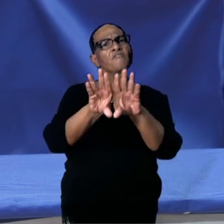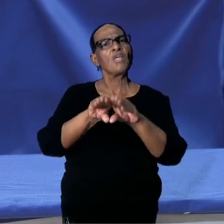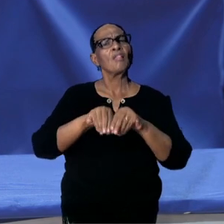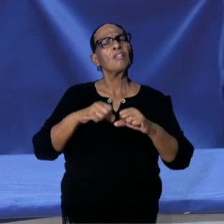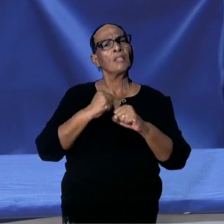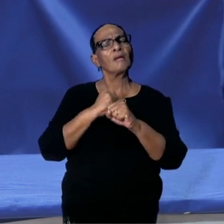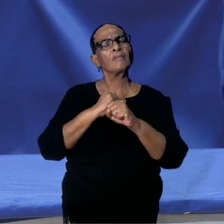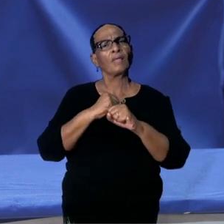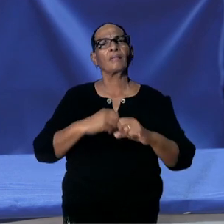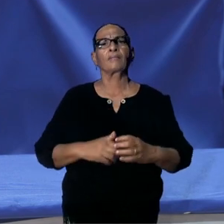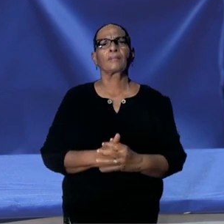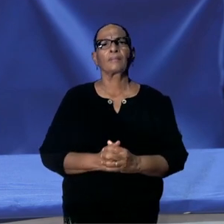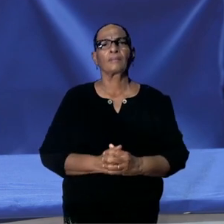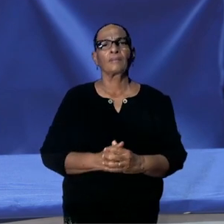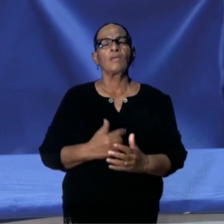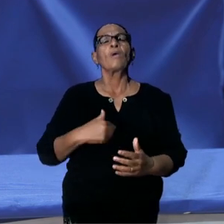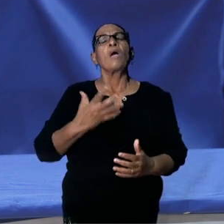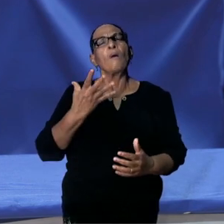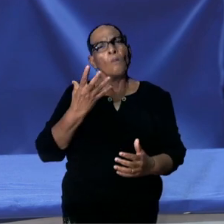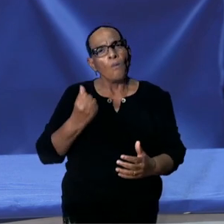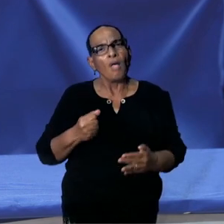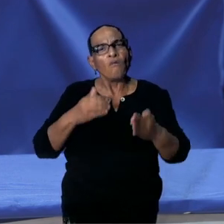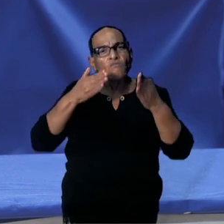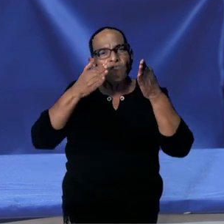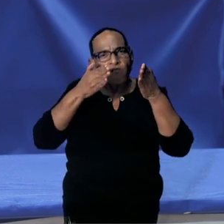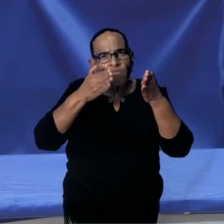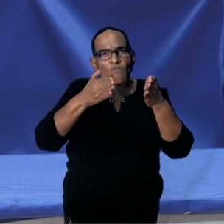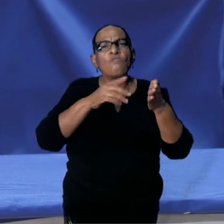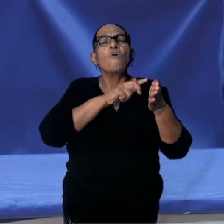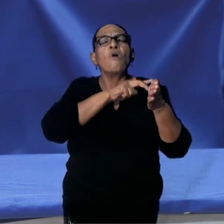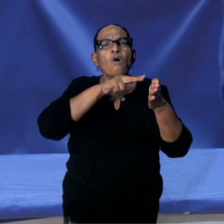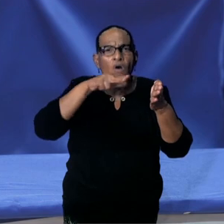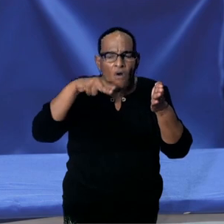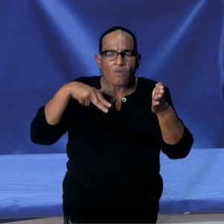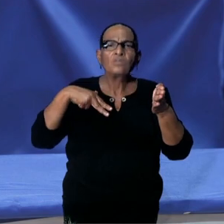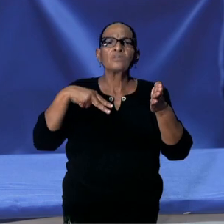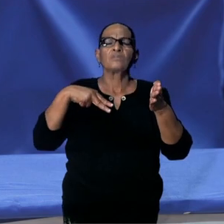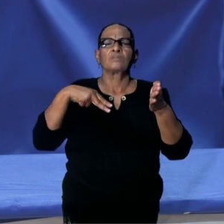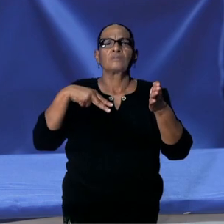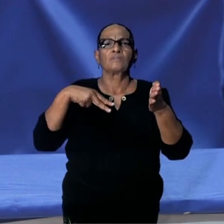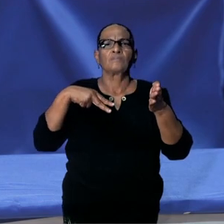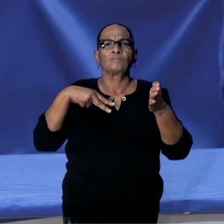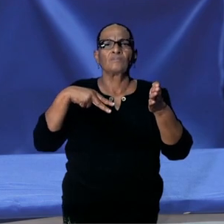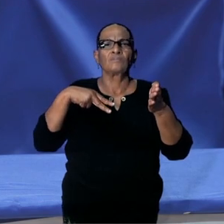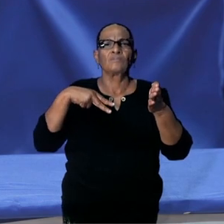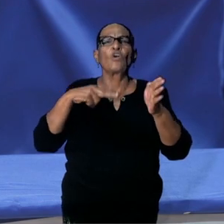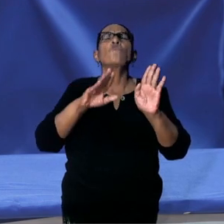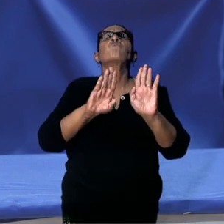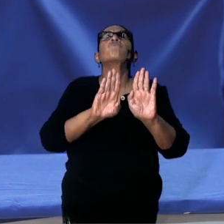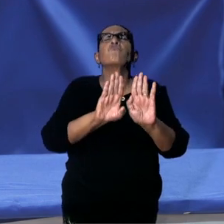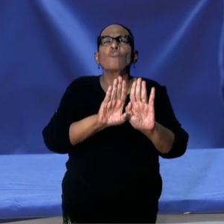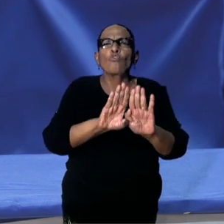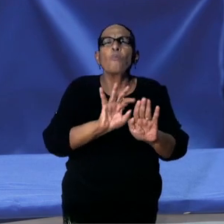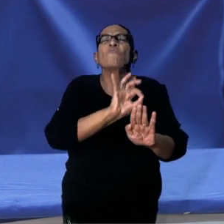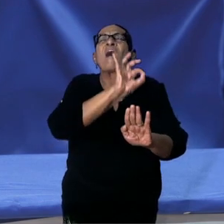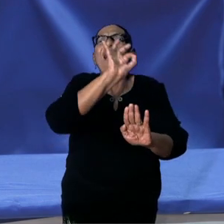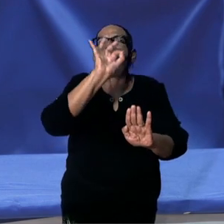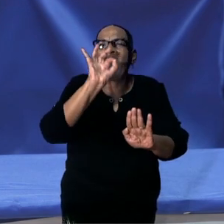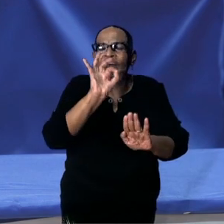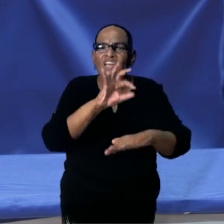Want we willen, we focussen ons op voorkomen van ernstige ziekte.